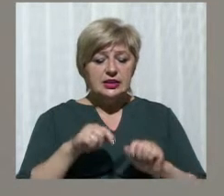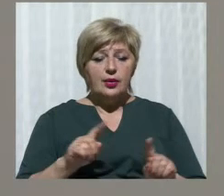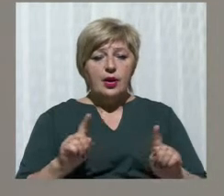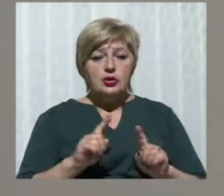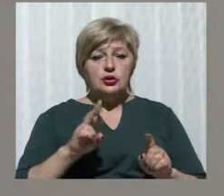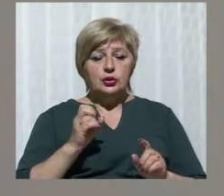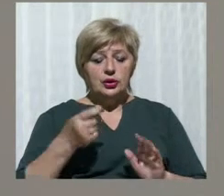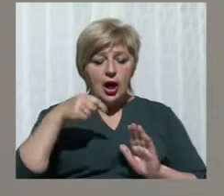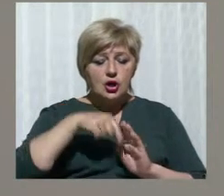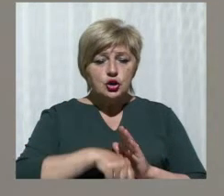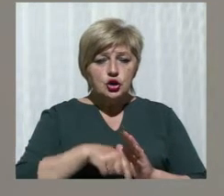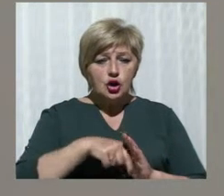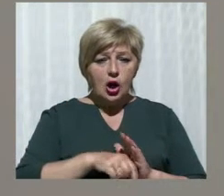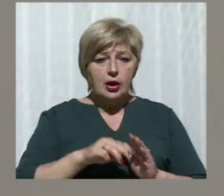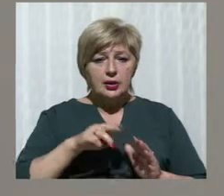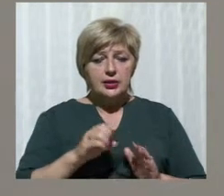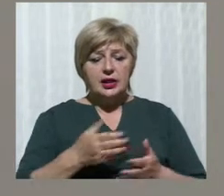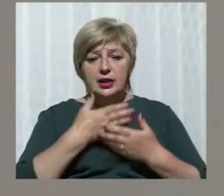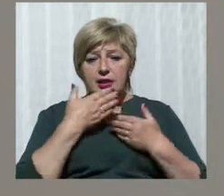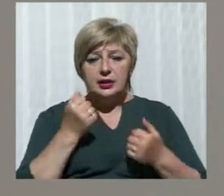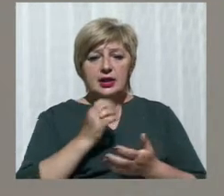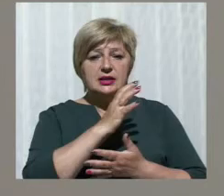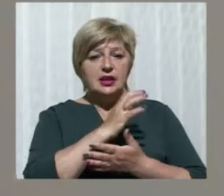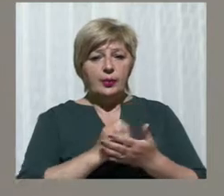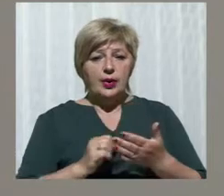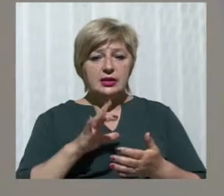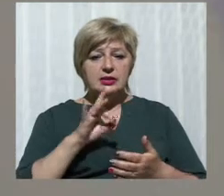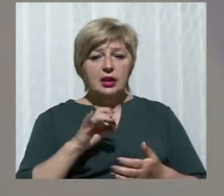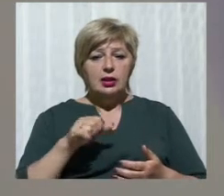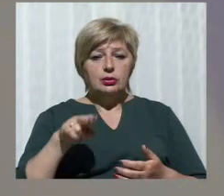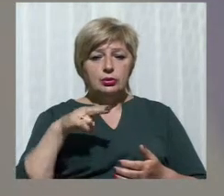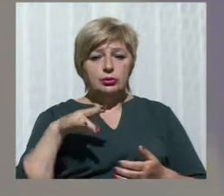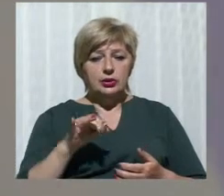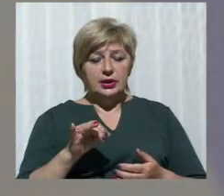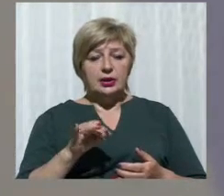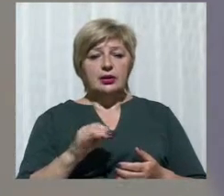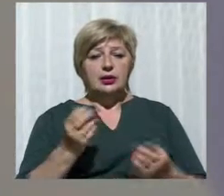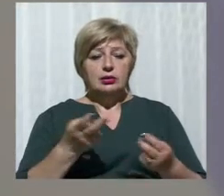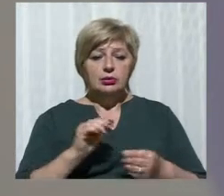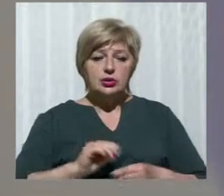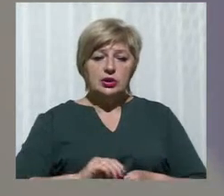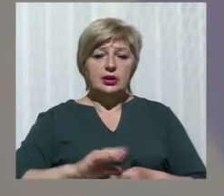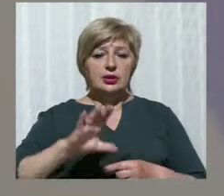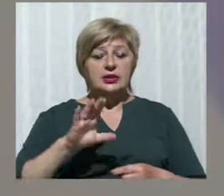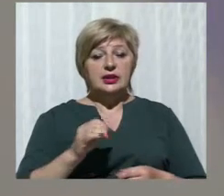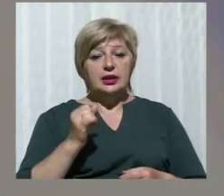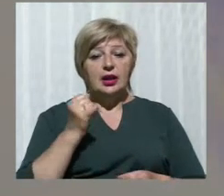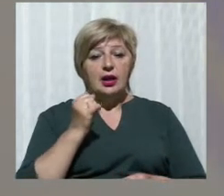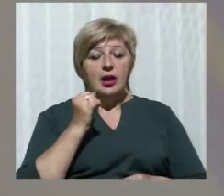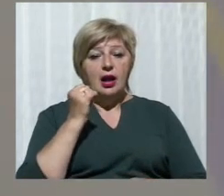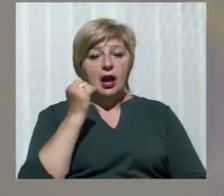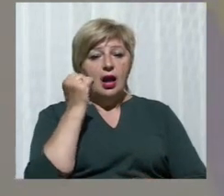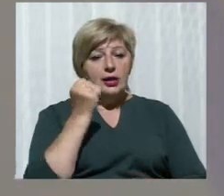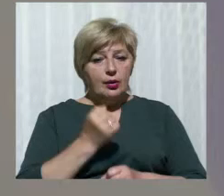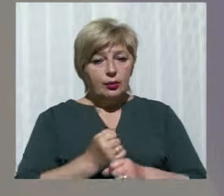на шахті в данний момент немає запасів руду. Вони закончились, для того, щоб їх нарастить треба ввремя. Роботники мало получають